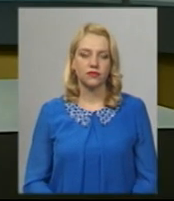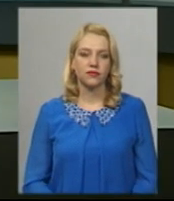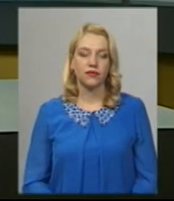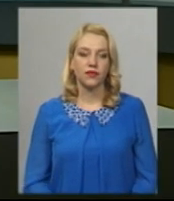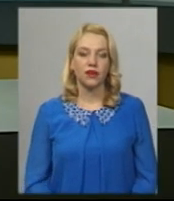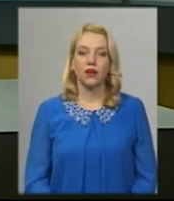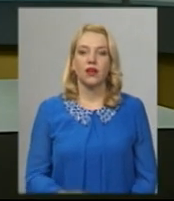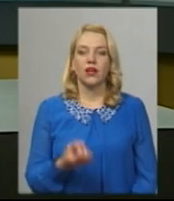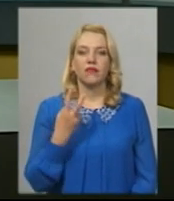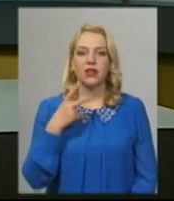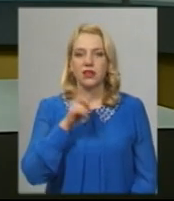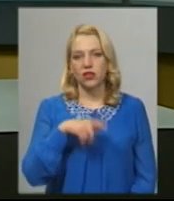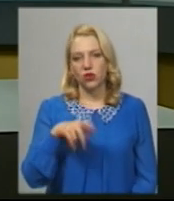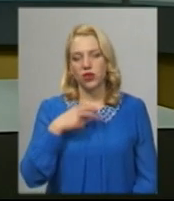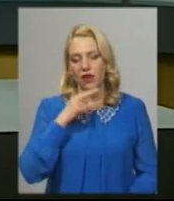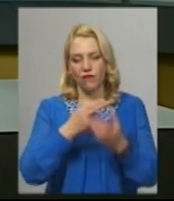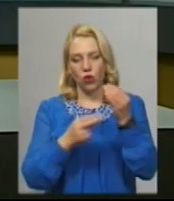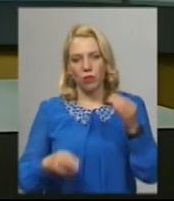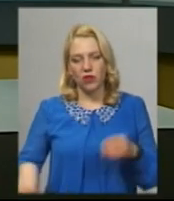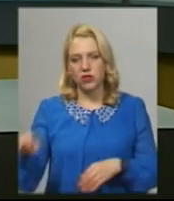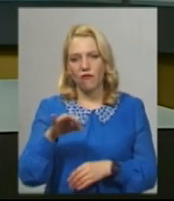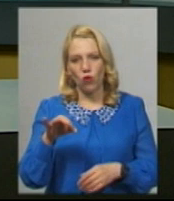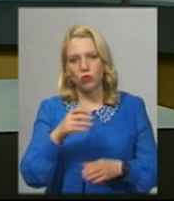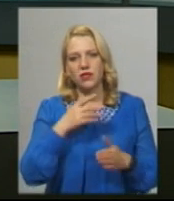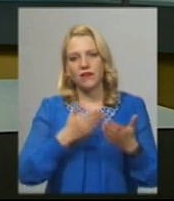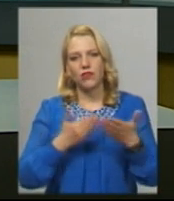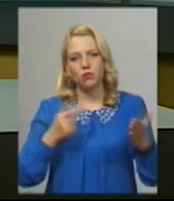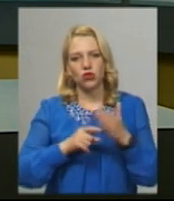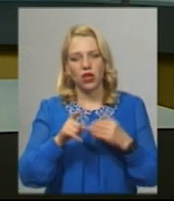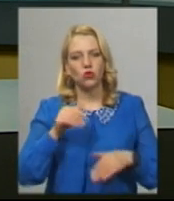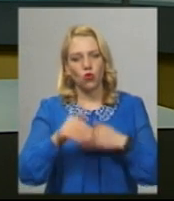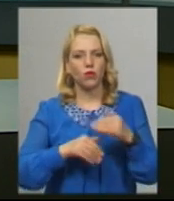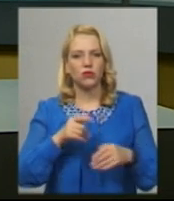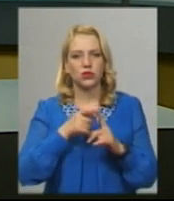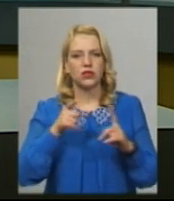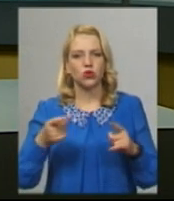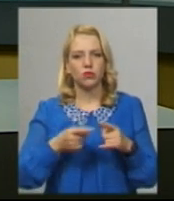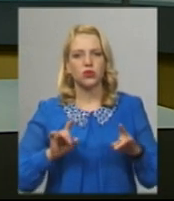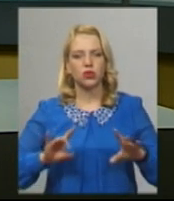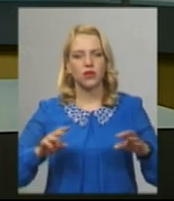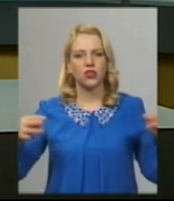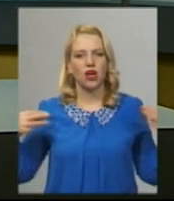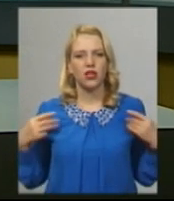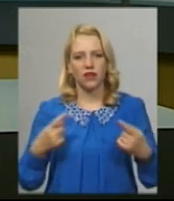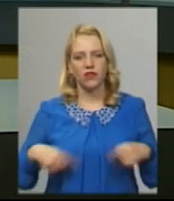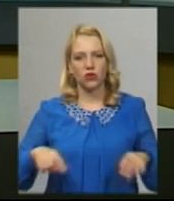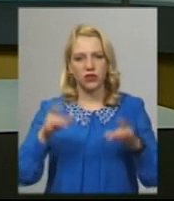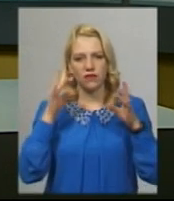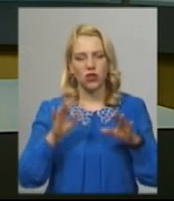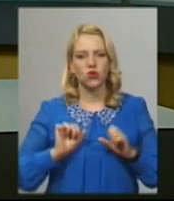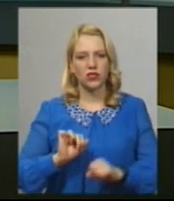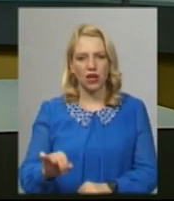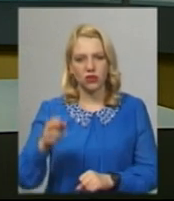12 людей втопилися в області з початку купального сезону Про це розповів начальник відділу цивільного захисту